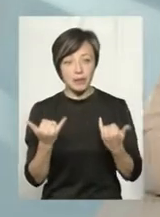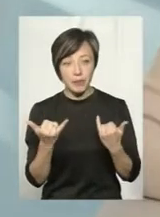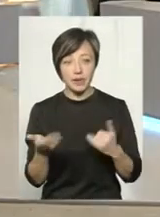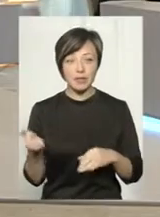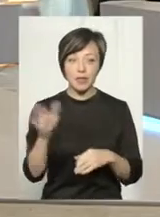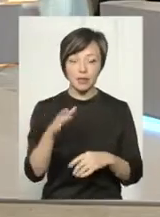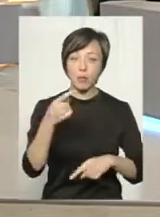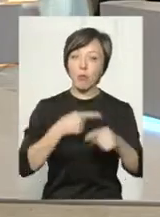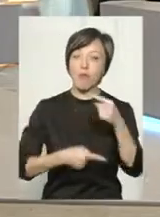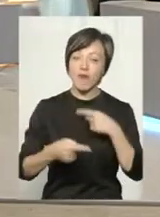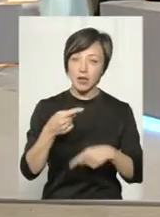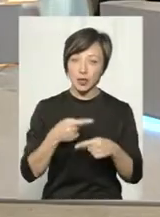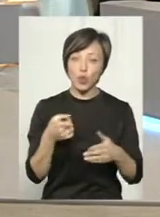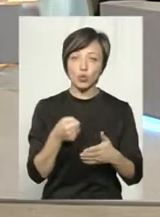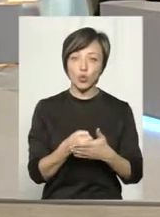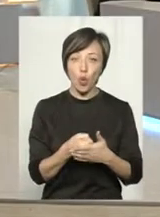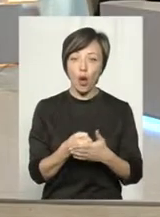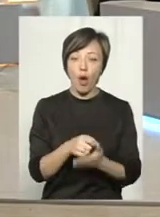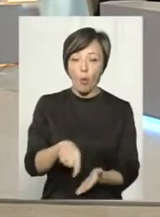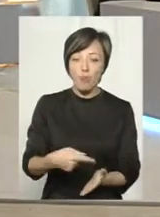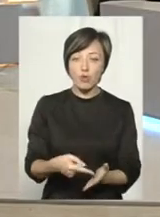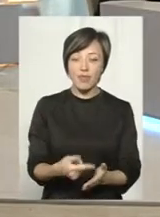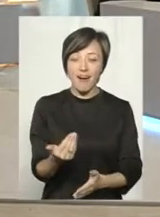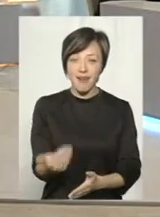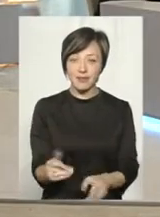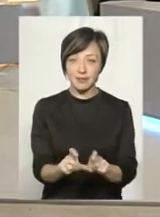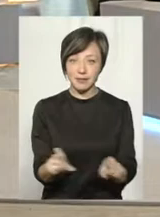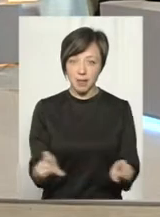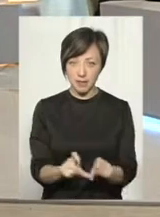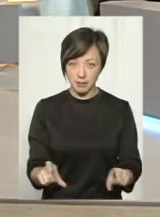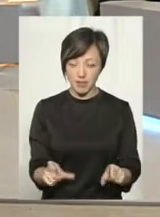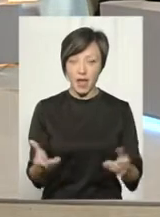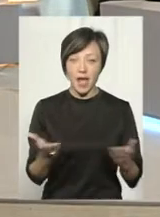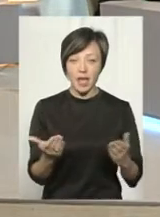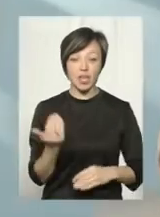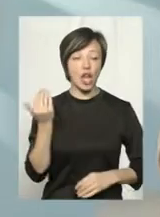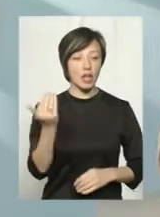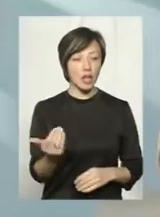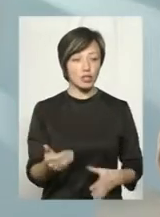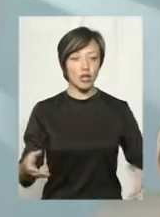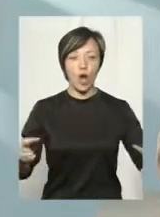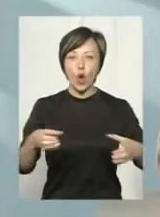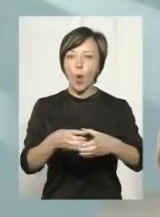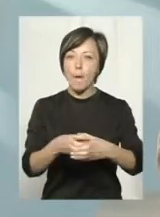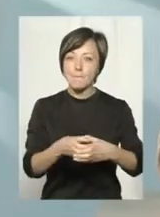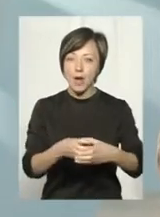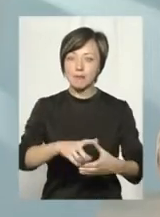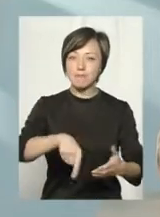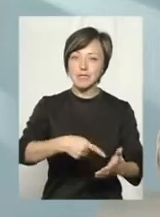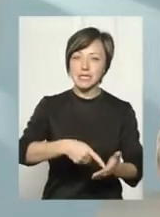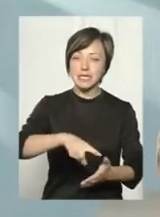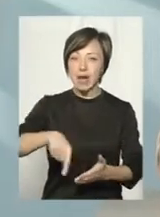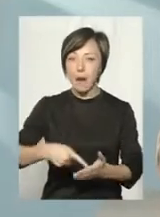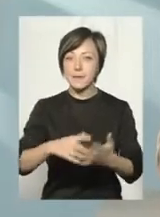давайте повернемося до комунальних закладів, які належать громадам, містам,